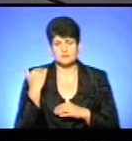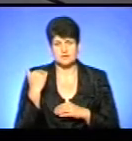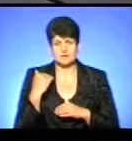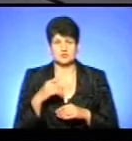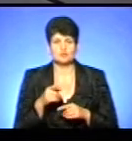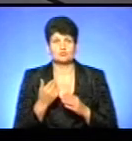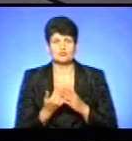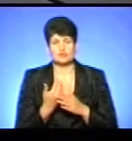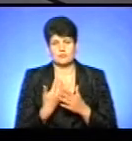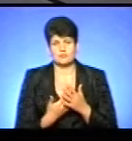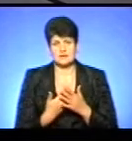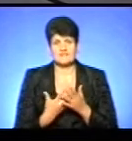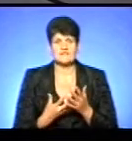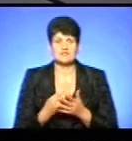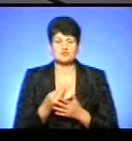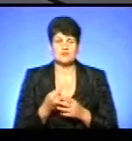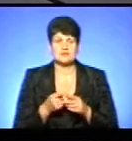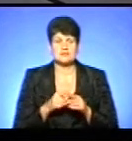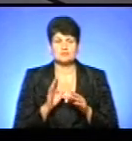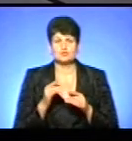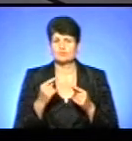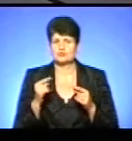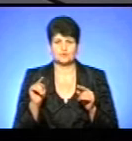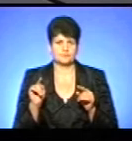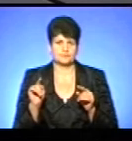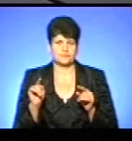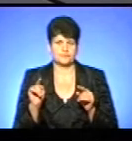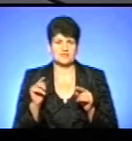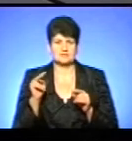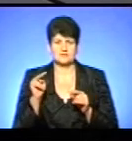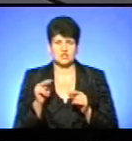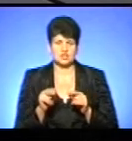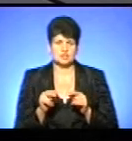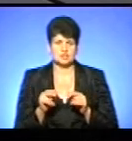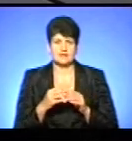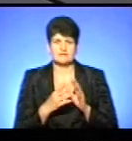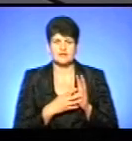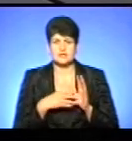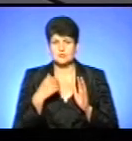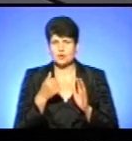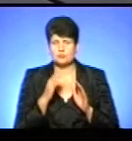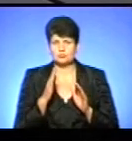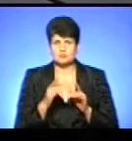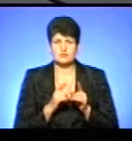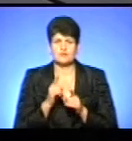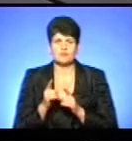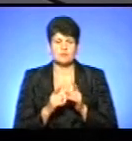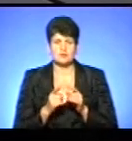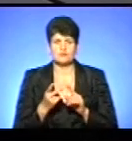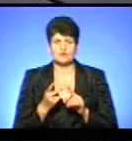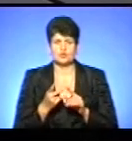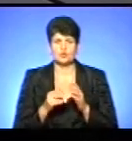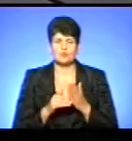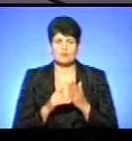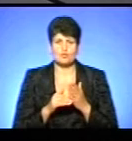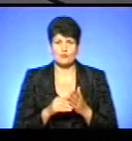тому що нова модель фінансування буде зовсім інакшою. З 2019 року ми будемо реформувати вторинну допомогу.